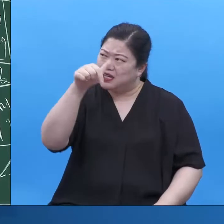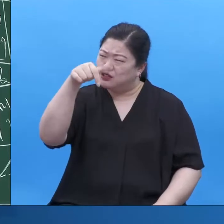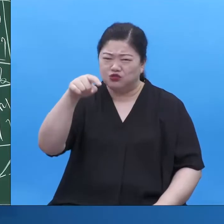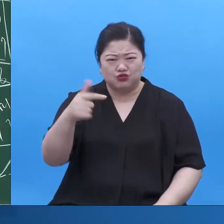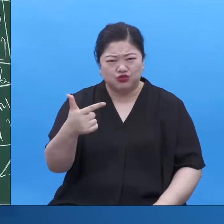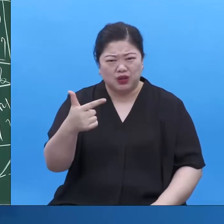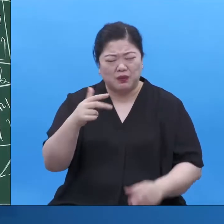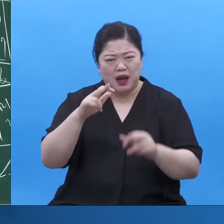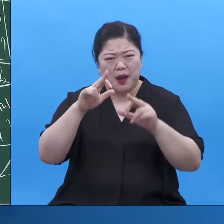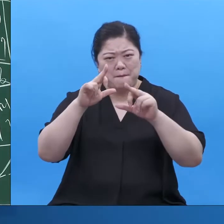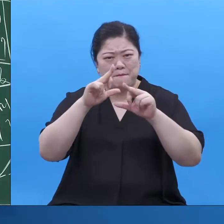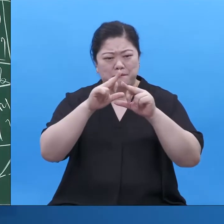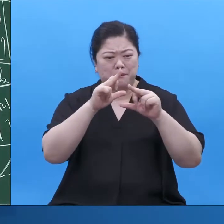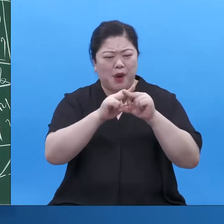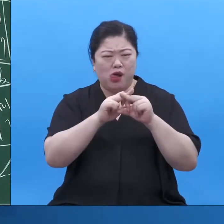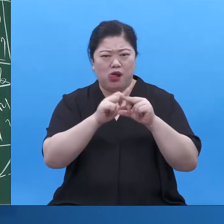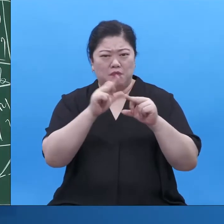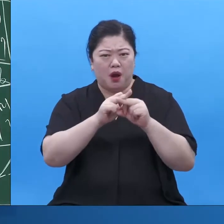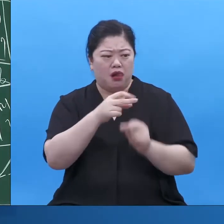제대하면서 생각을 한 겁니다